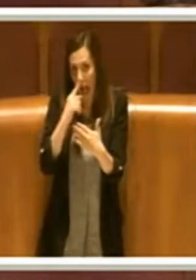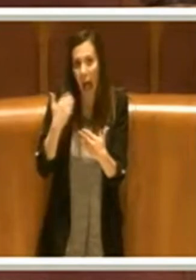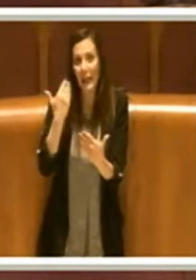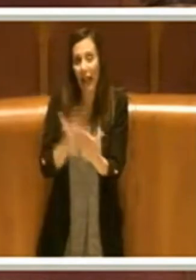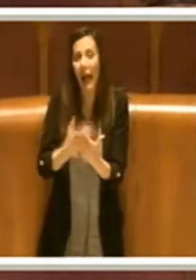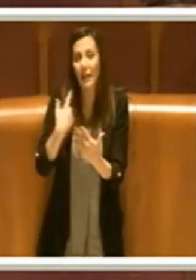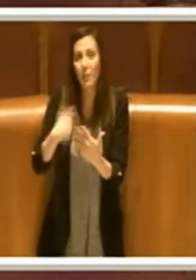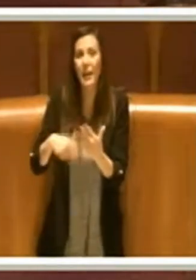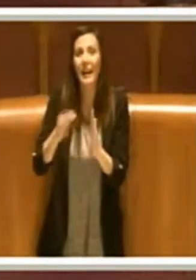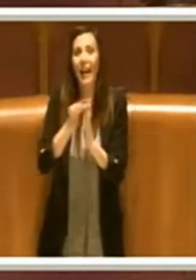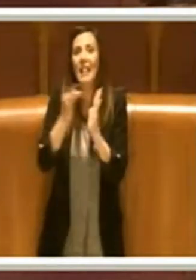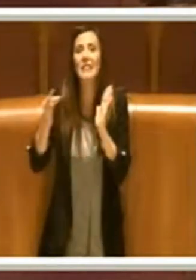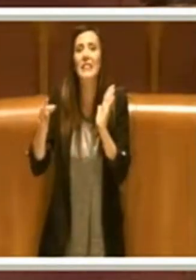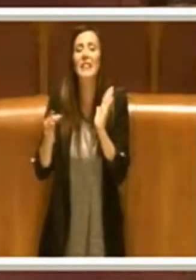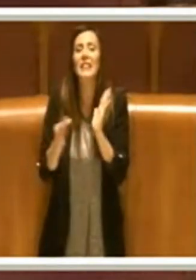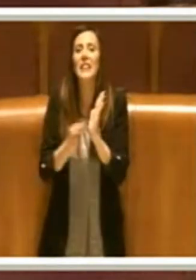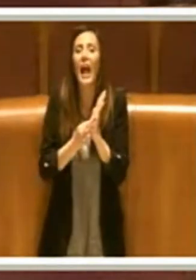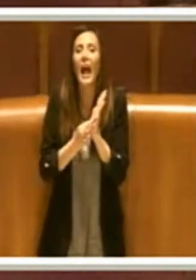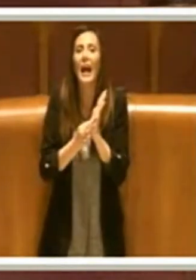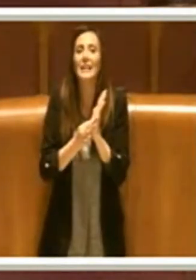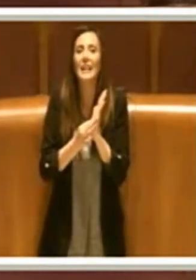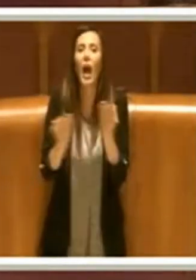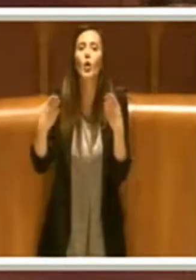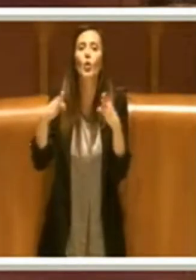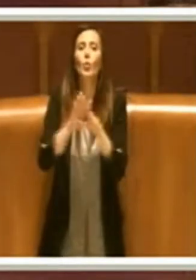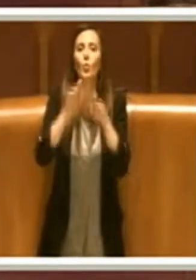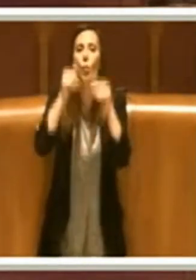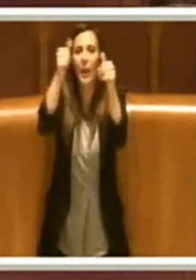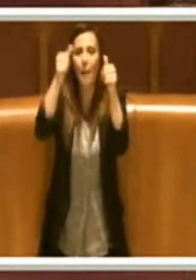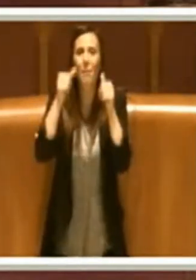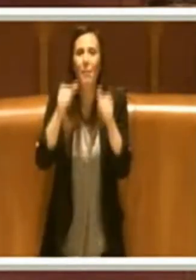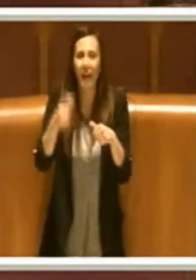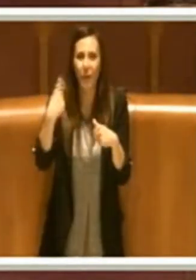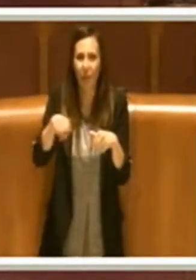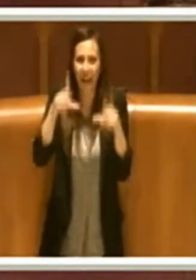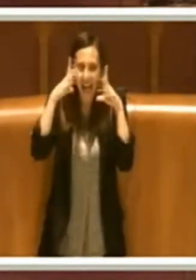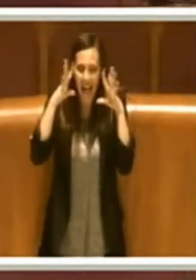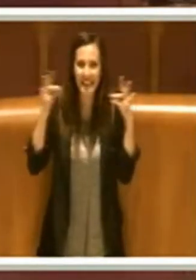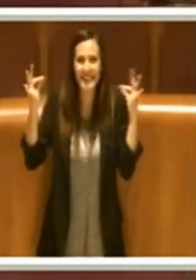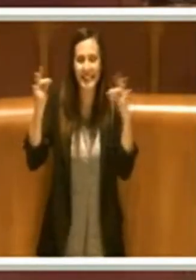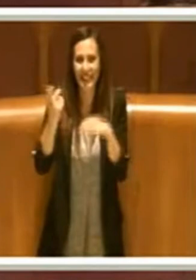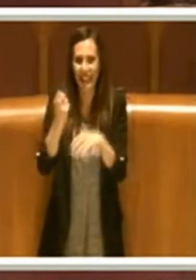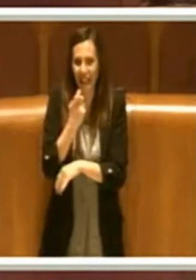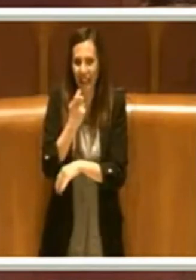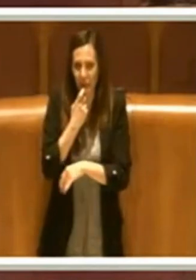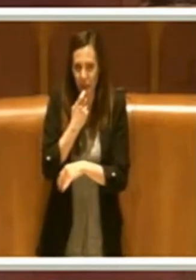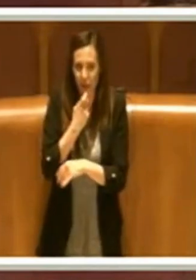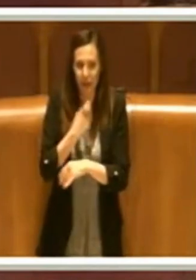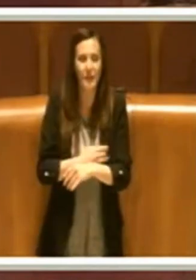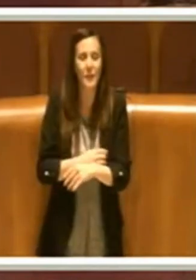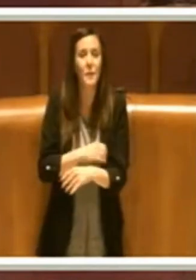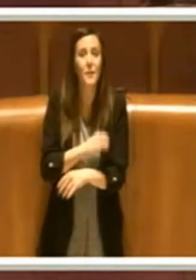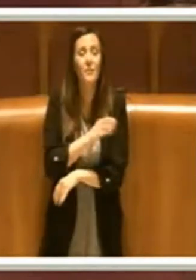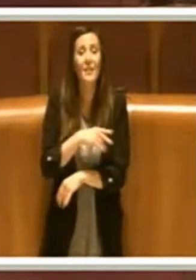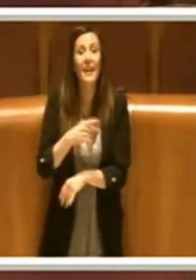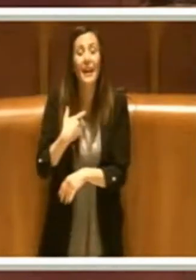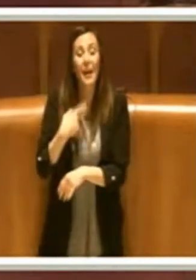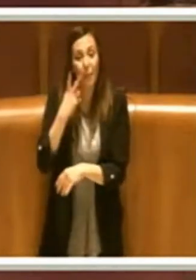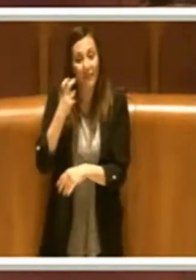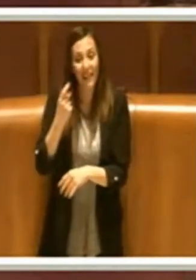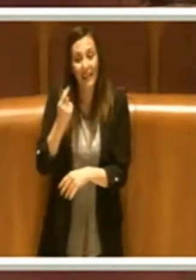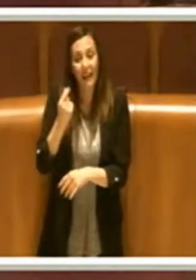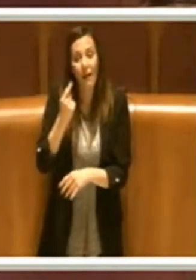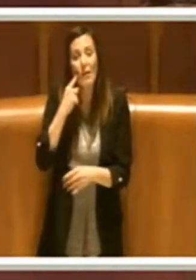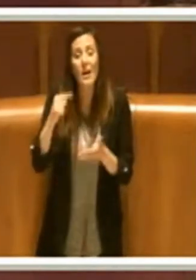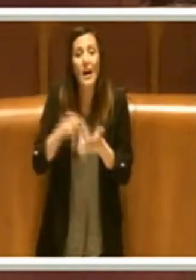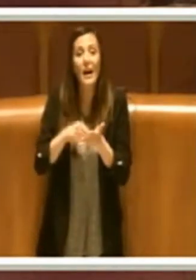quella data la chiusura del bando. dal prevedere il rimborso per